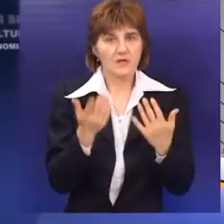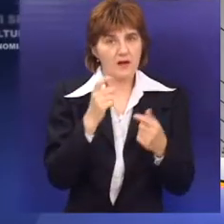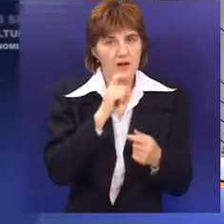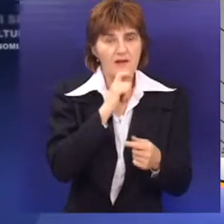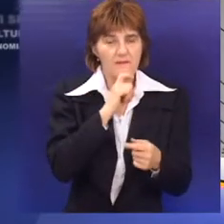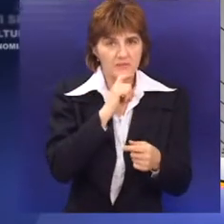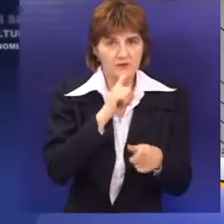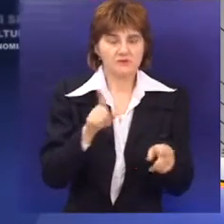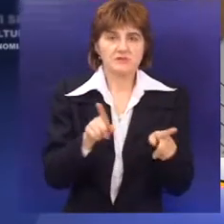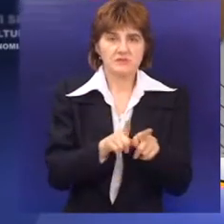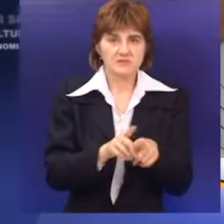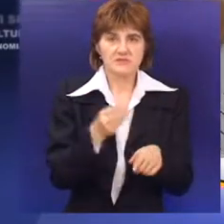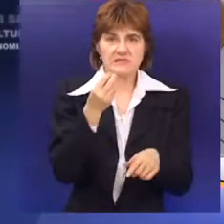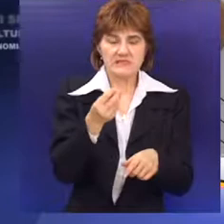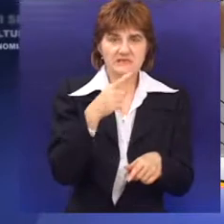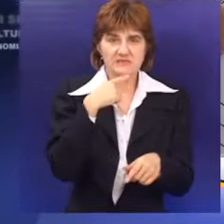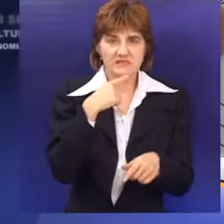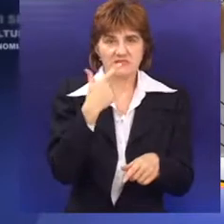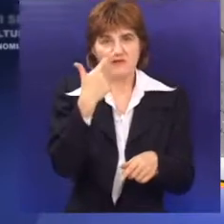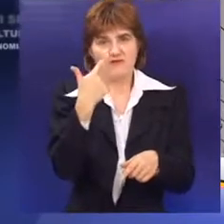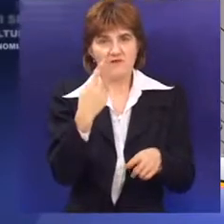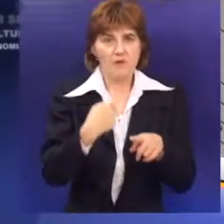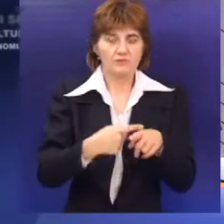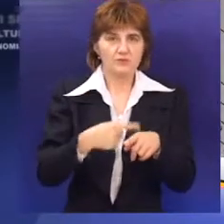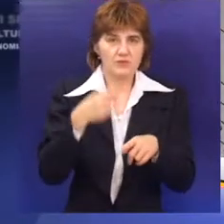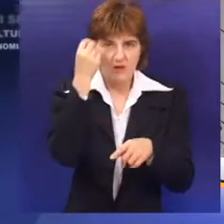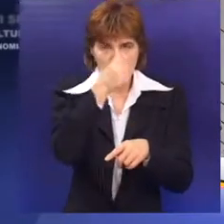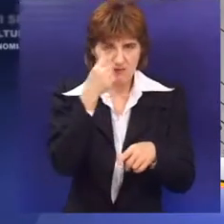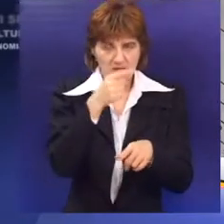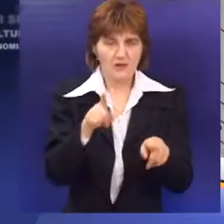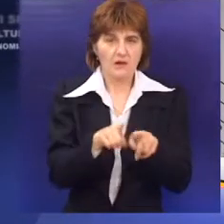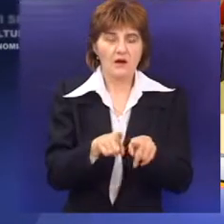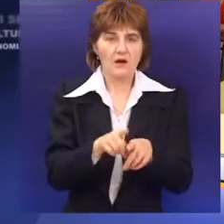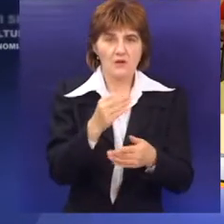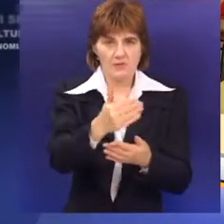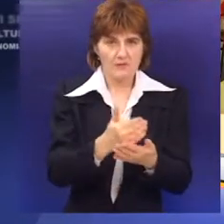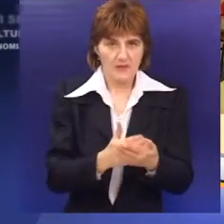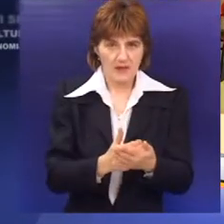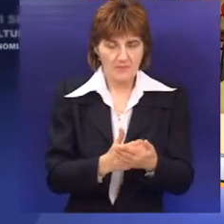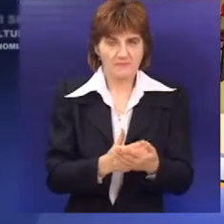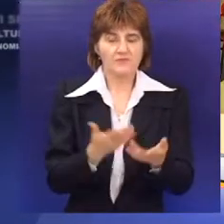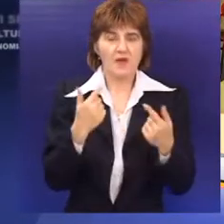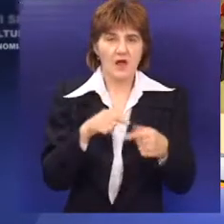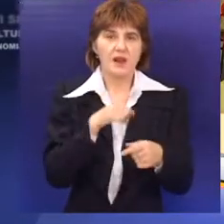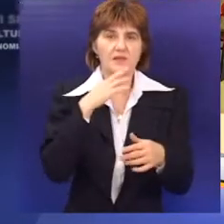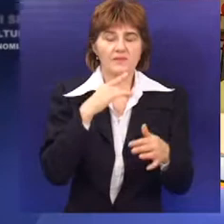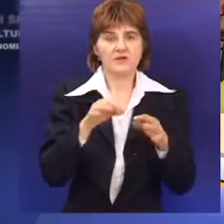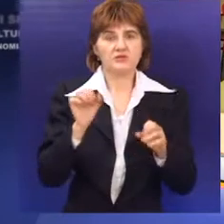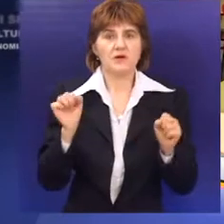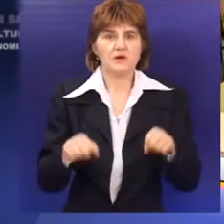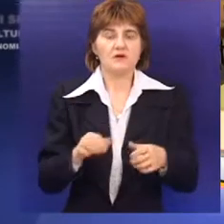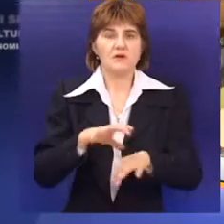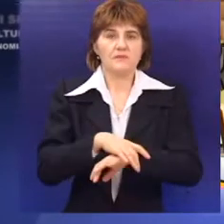mađarskim razredima, oni srpski jezik imaju dva do tri puta nedeljno kao obavezan predmet, kroz čitalo školovanje, ali po rečima